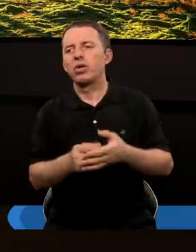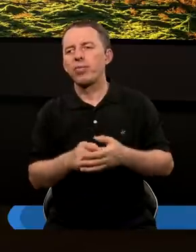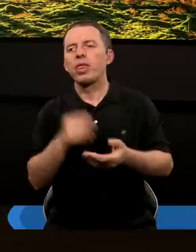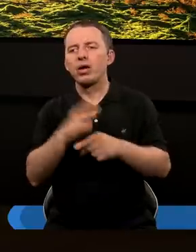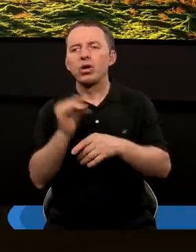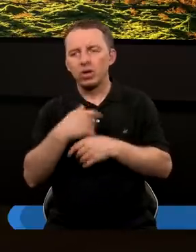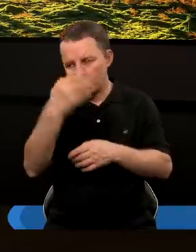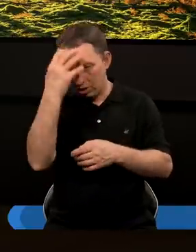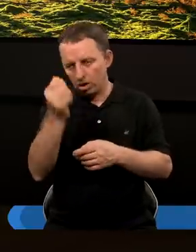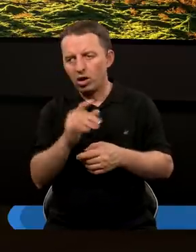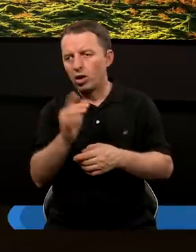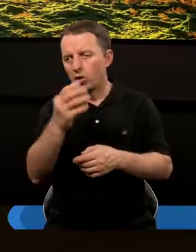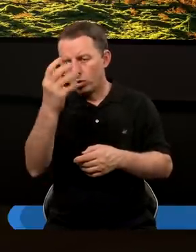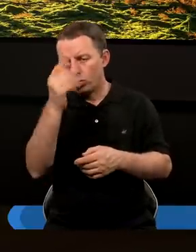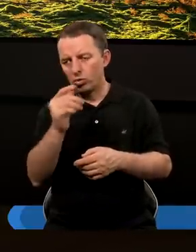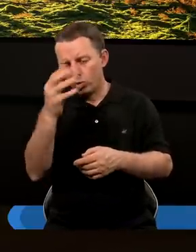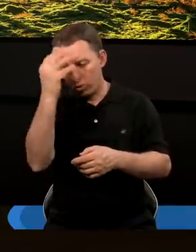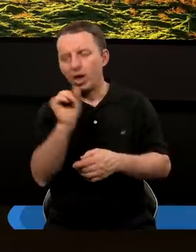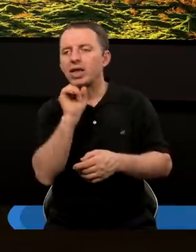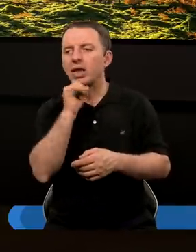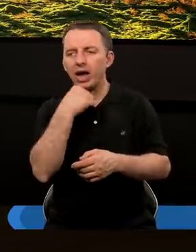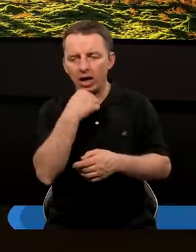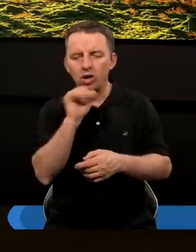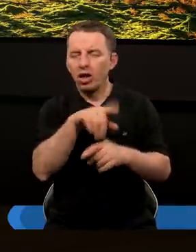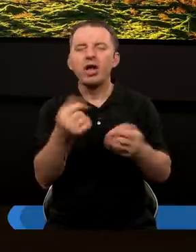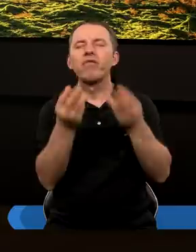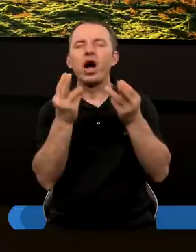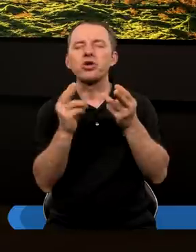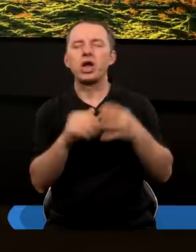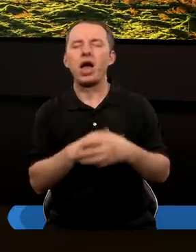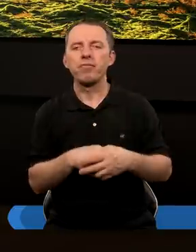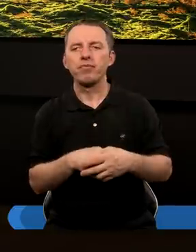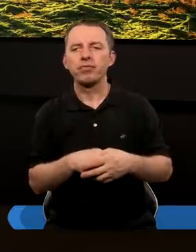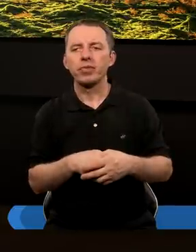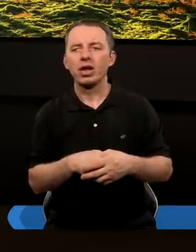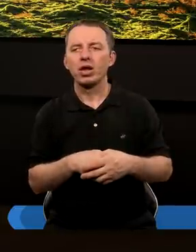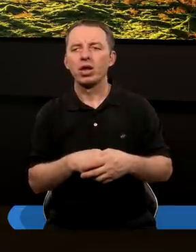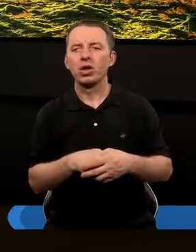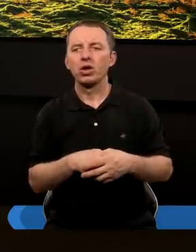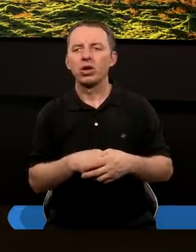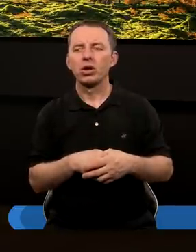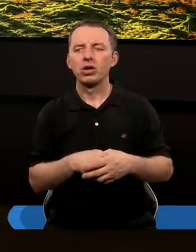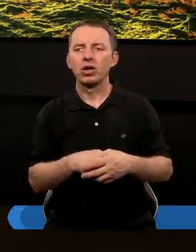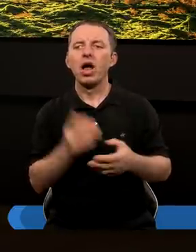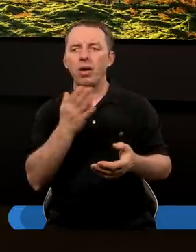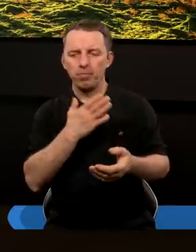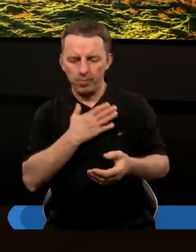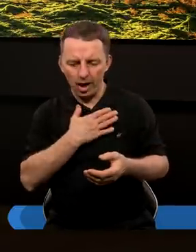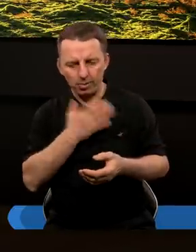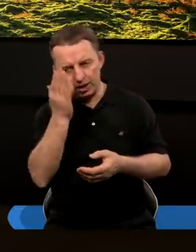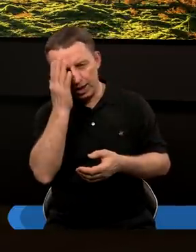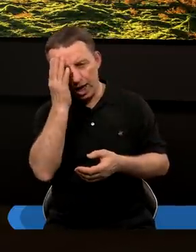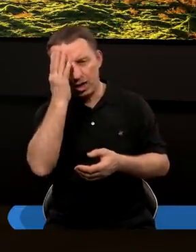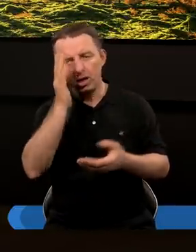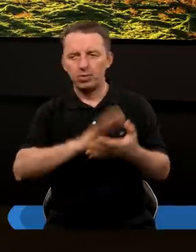stało się udziałem tego króla starożytnego. A czy to jest w ogóle ważne? Jak wam się wydaje? Mamy